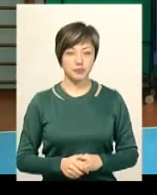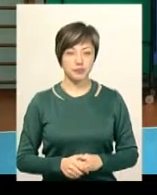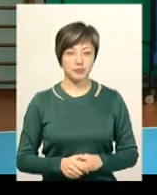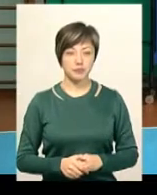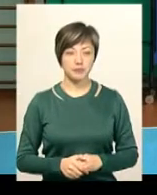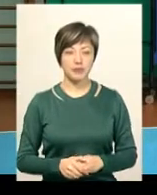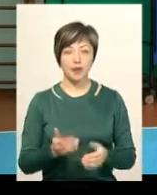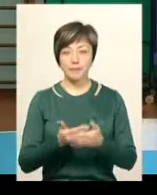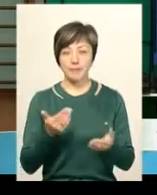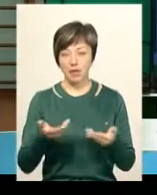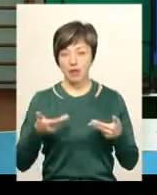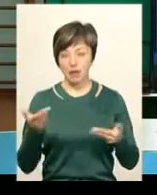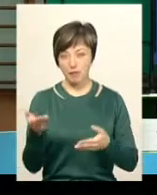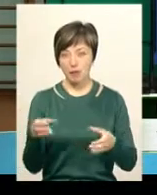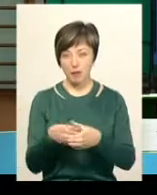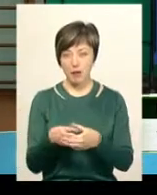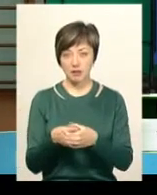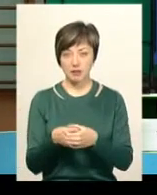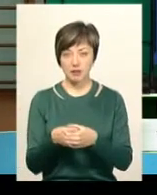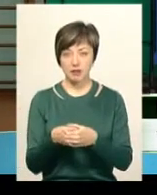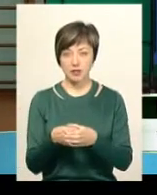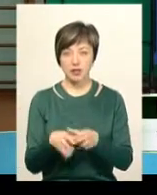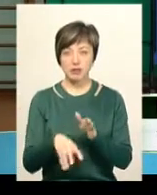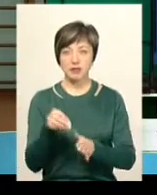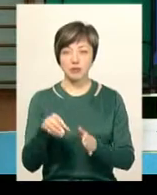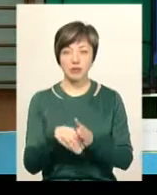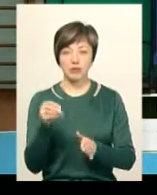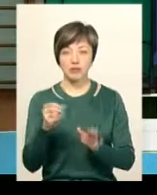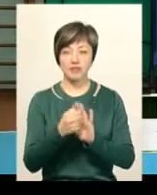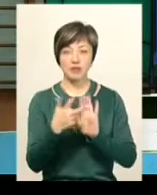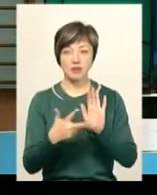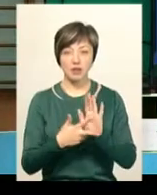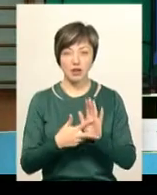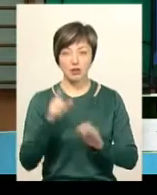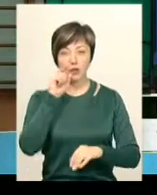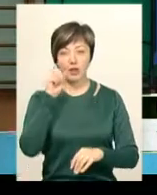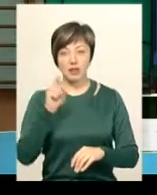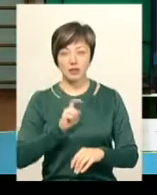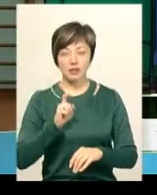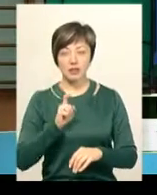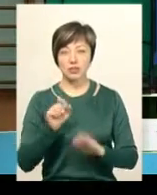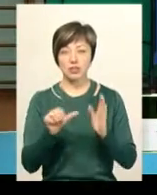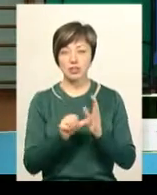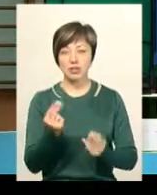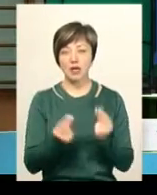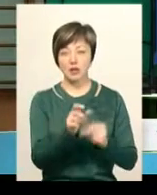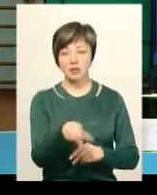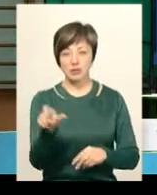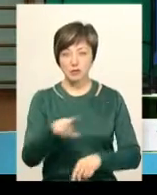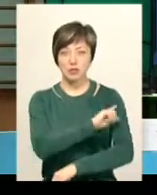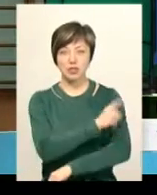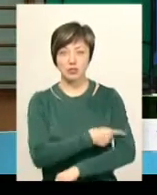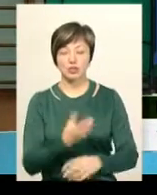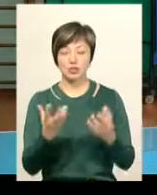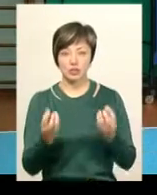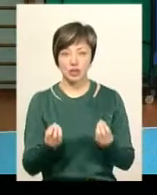Перед нами є прототип команди збірної У-18 України. Тобто тут шість гравців з них, підсилена ще